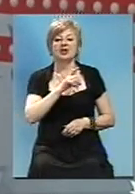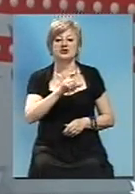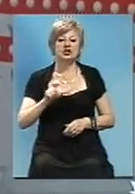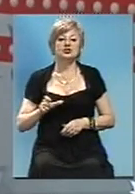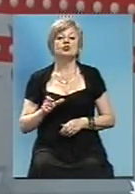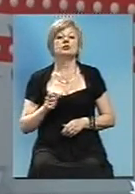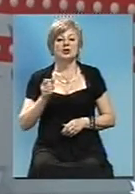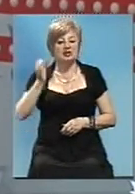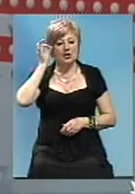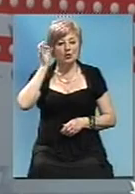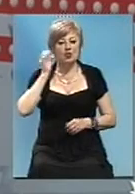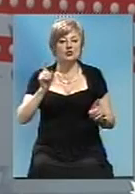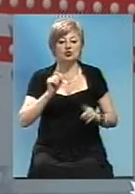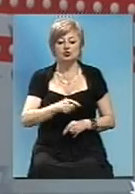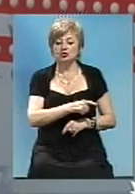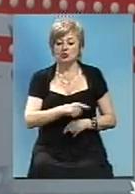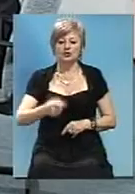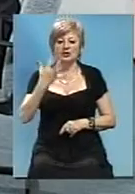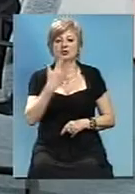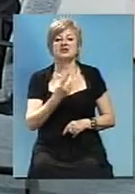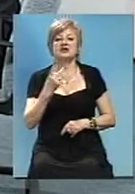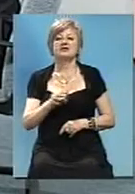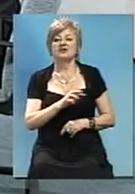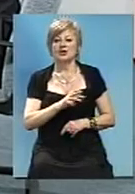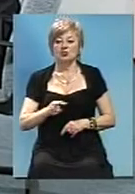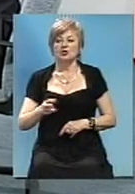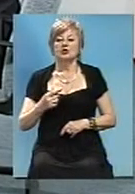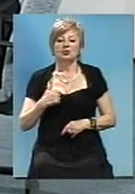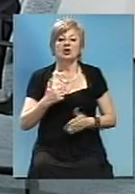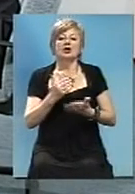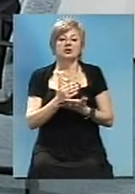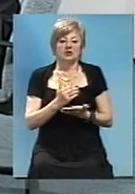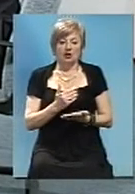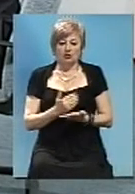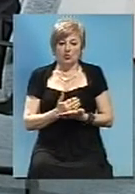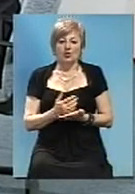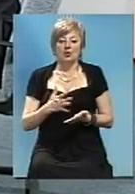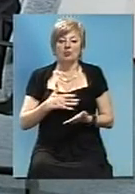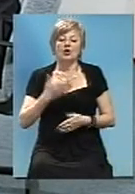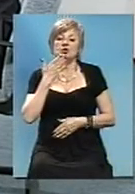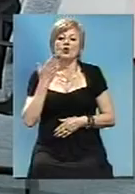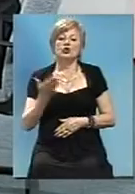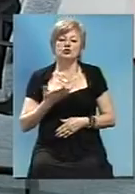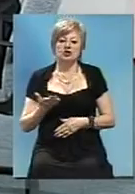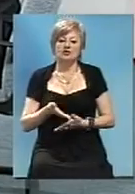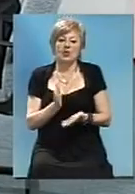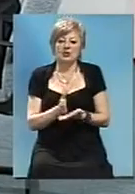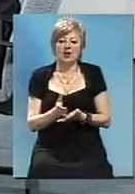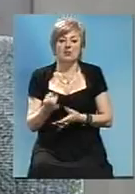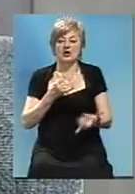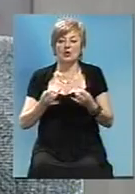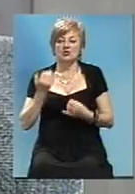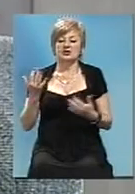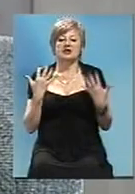радіослухачам нагадаю, що впродовж 52 хвилин в ефірі Суспільного мовника Запоріжжя був проєкт «Звіти на живу». Ми спілкувалися із